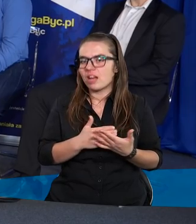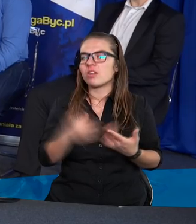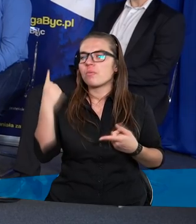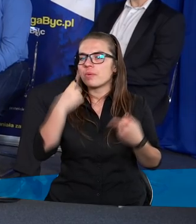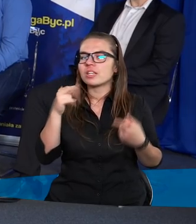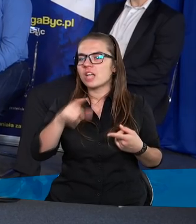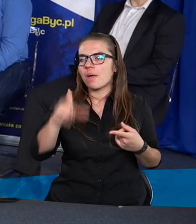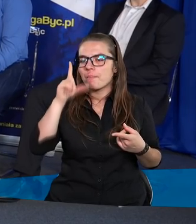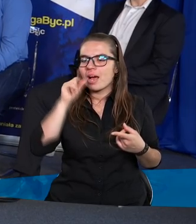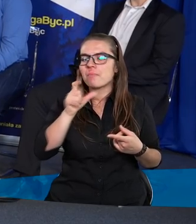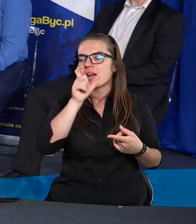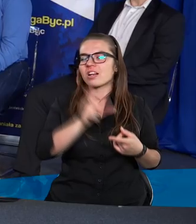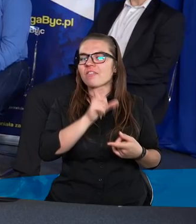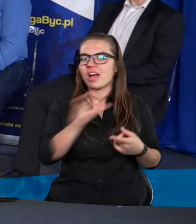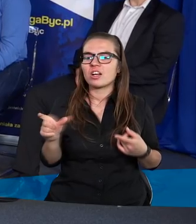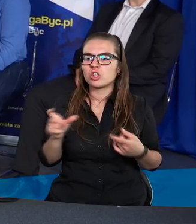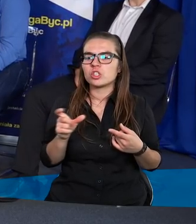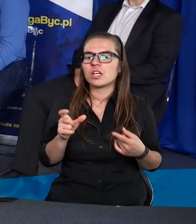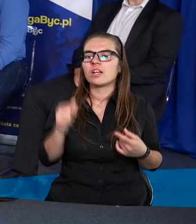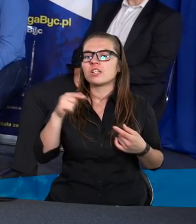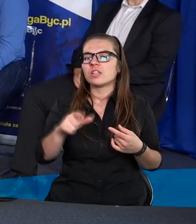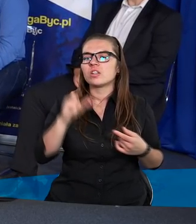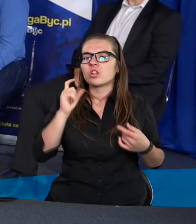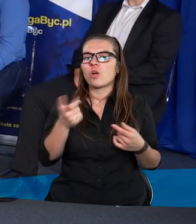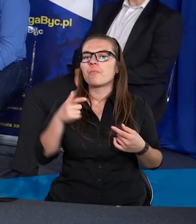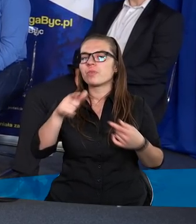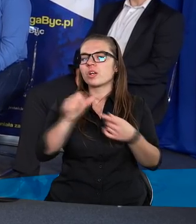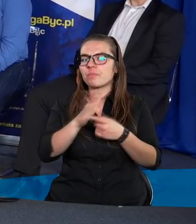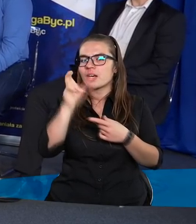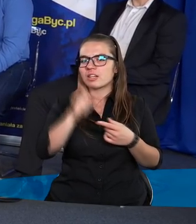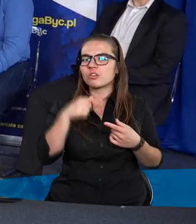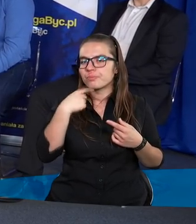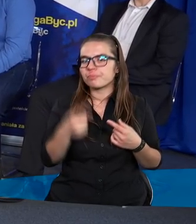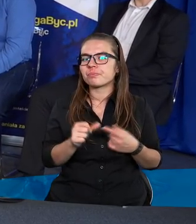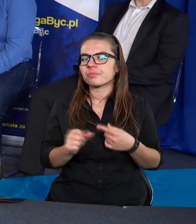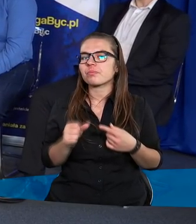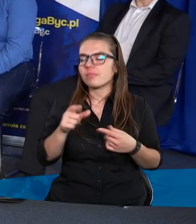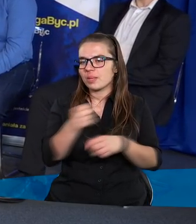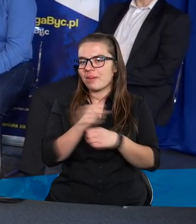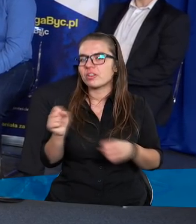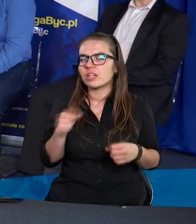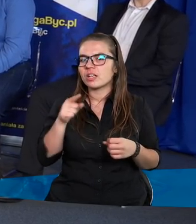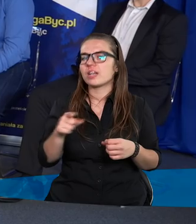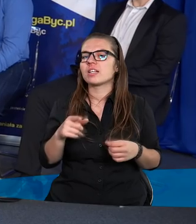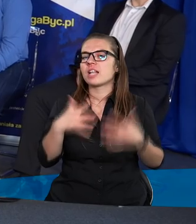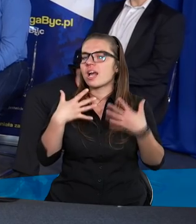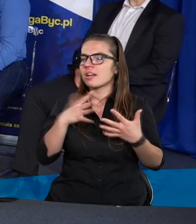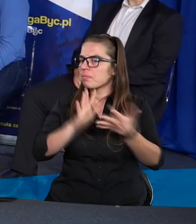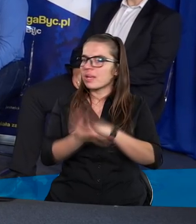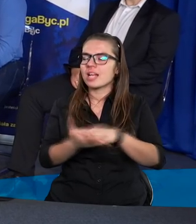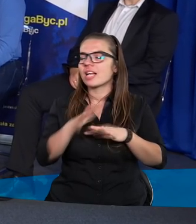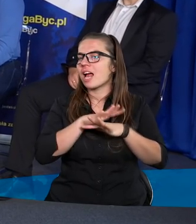Myślę, że perspektywa krzyża i tego, co Bóg przez krzyż osiągnął, dając Zbawiciela, ona zmienia